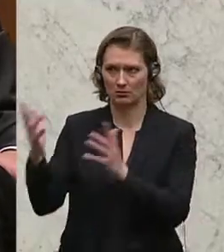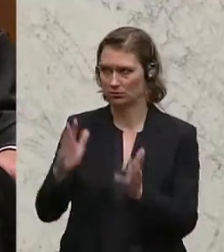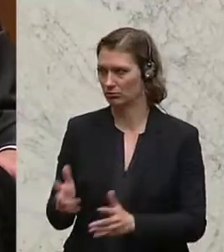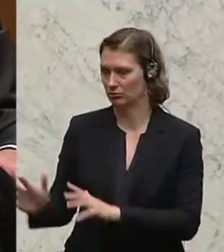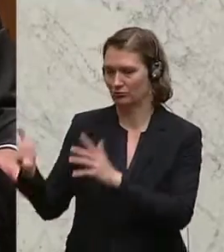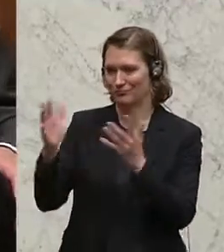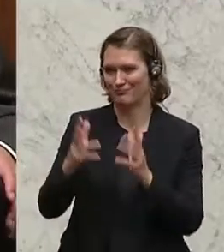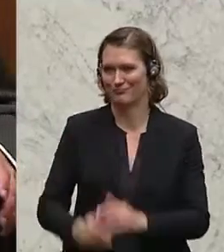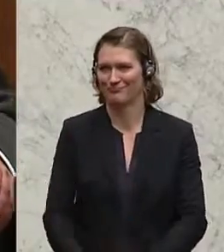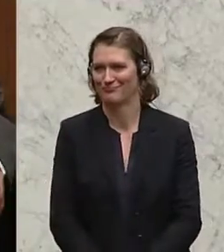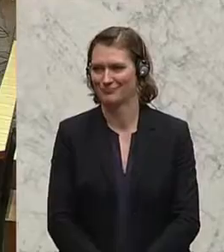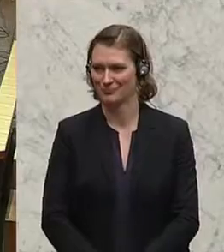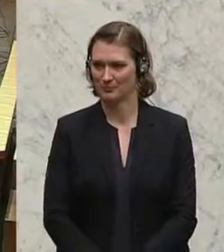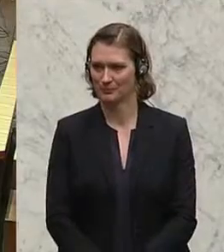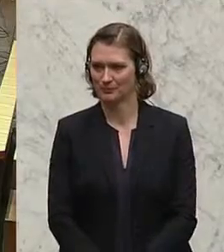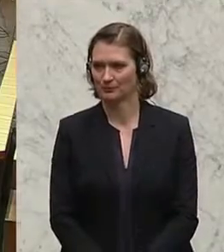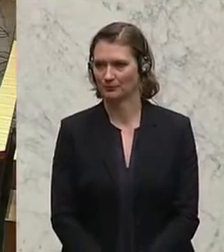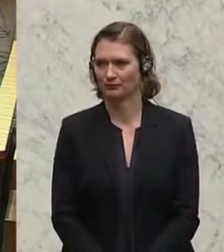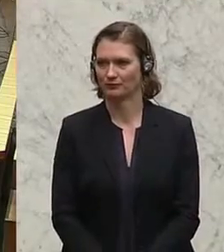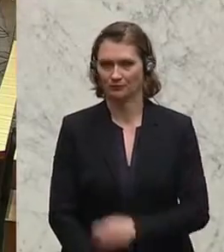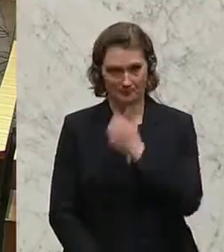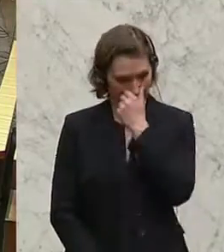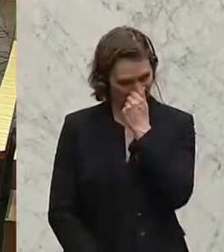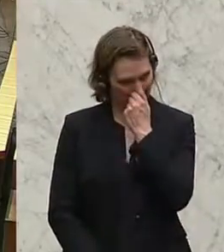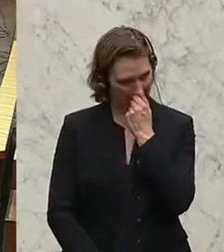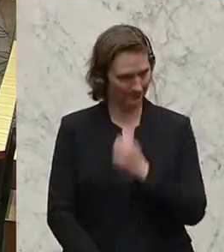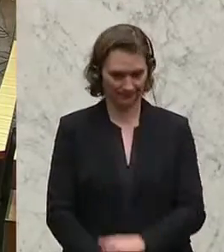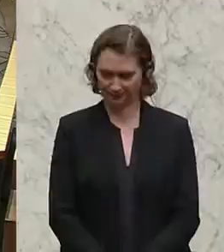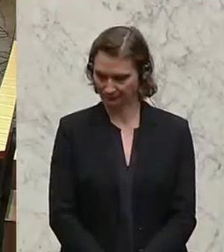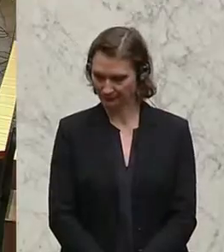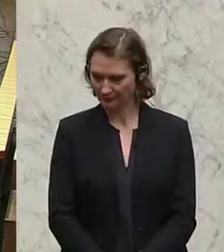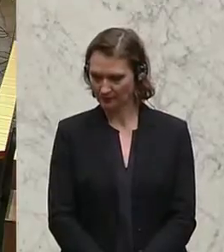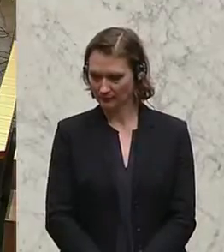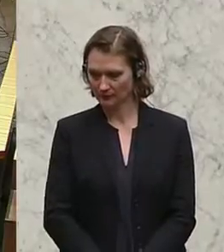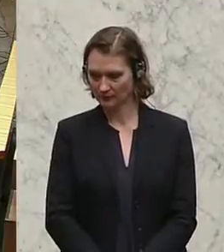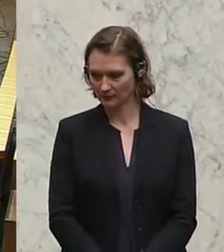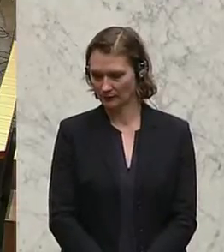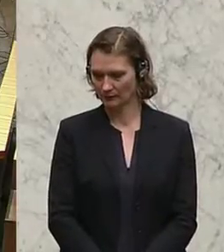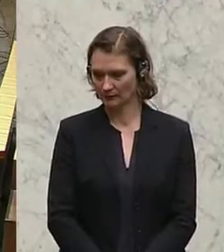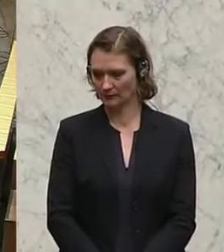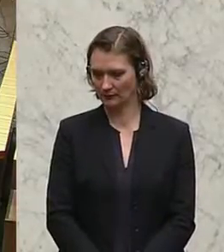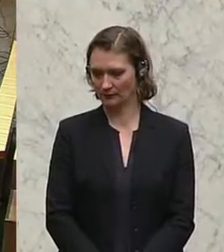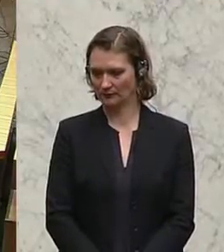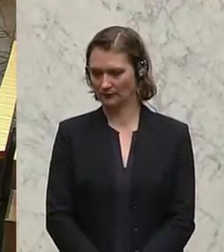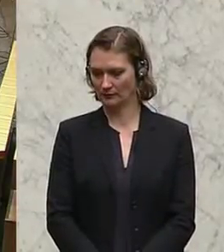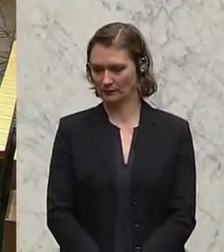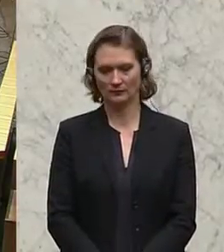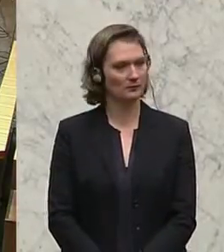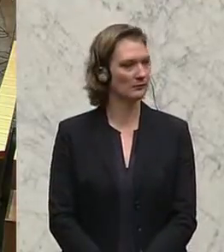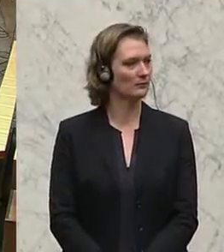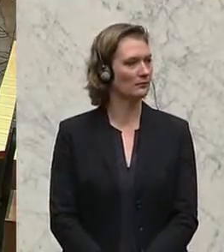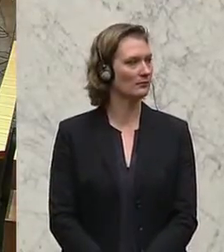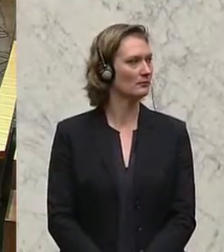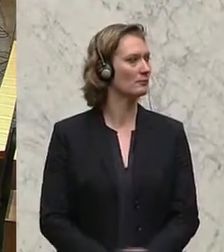Das Allzeithoch im Export zeige die Wettbewerbsfähigkeit Österreichs, sieht Finanzminister Hans-Jörg Schelling von der